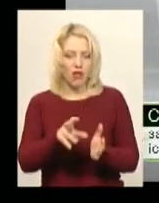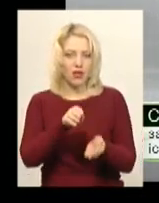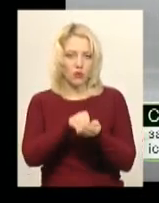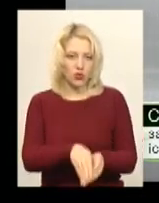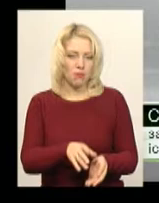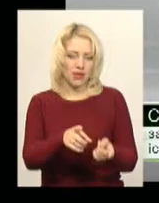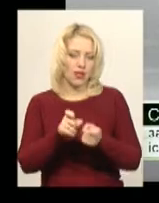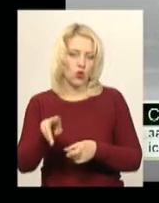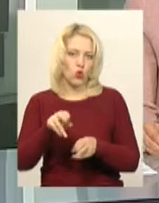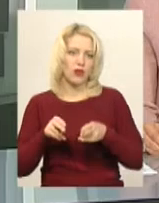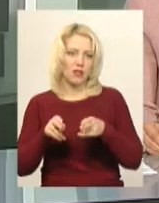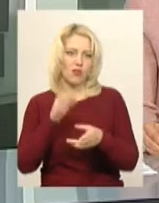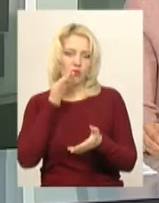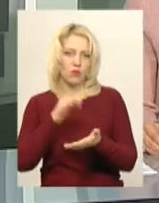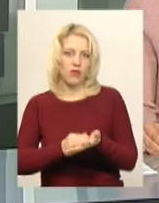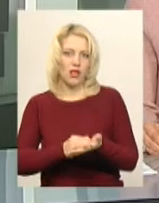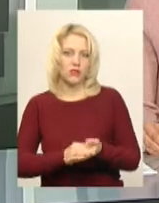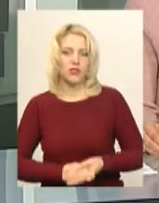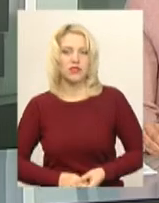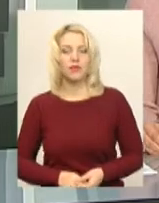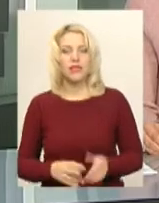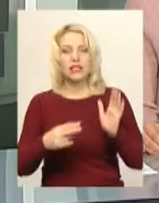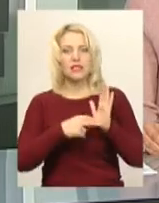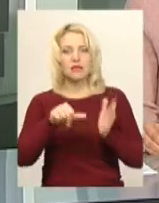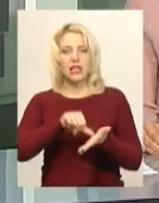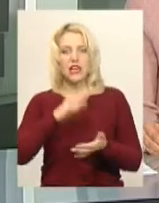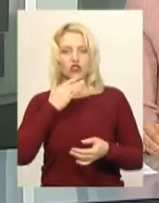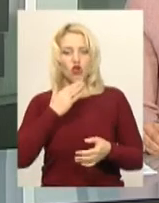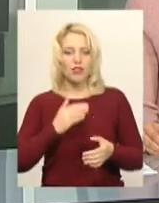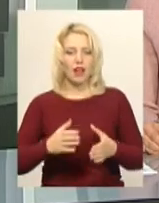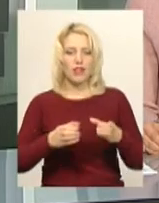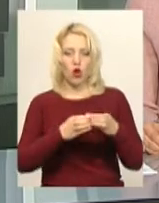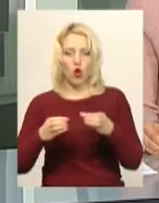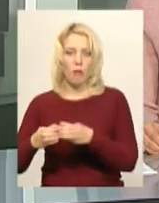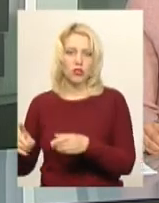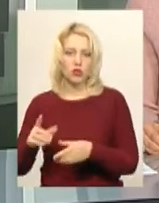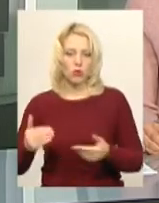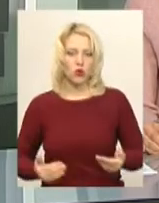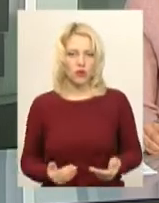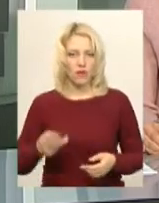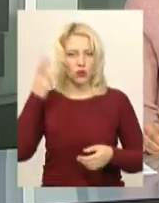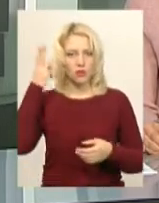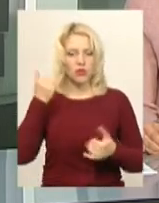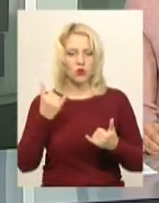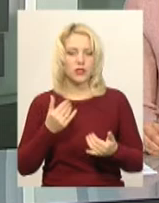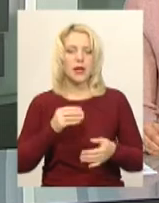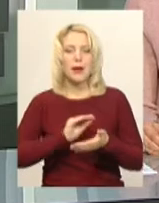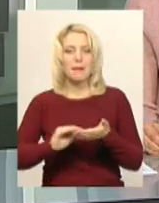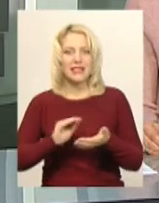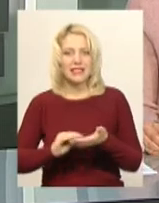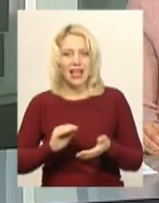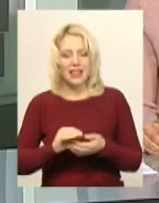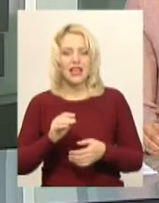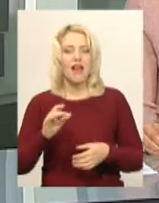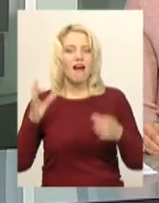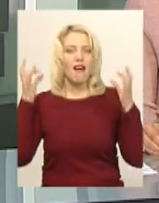відповідальності. Сім представників національних громад, що проживають у Хмельницькому, сьогодні писали радіодиктант